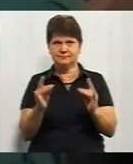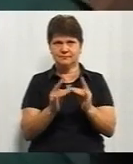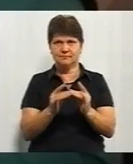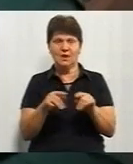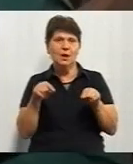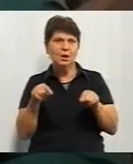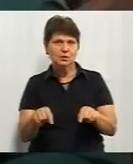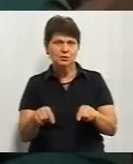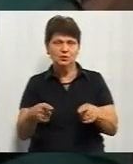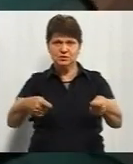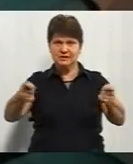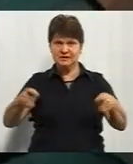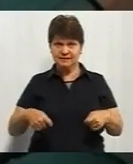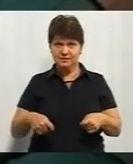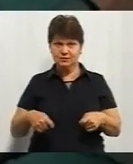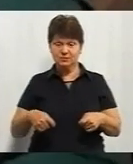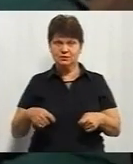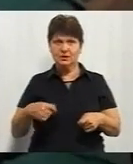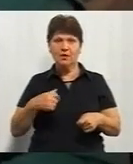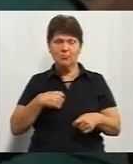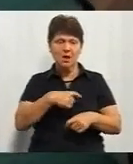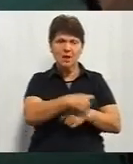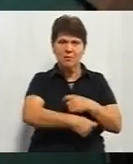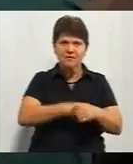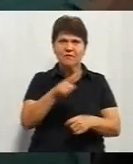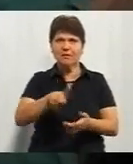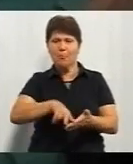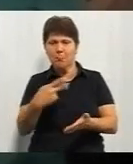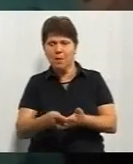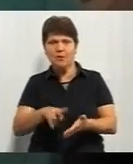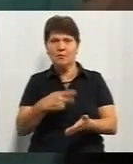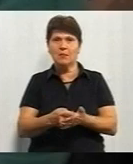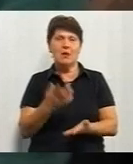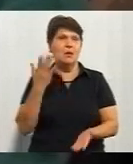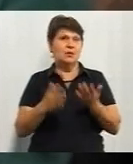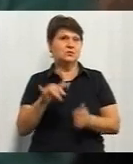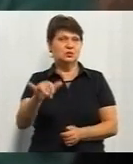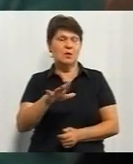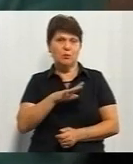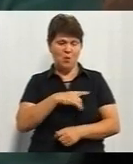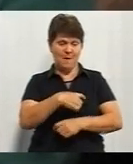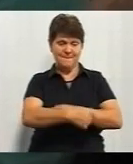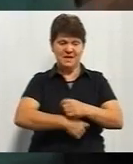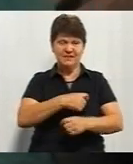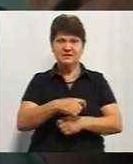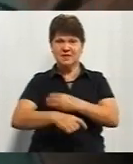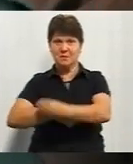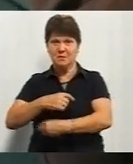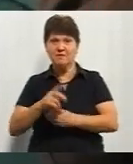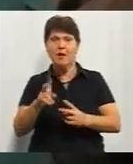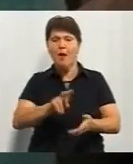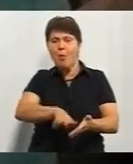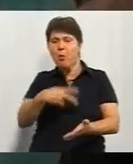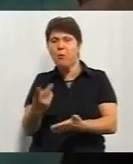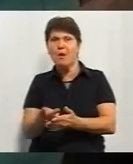Тут же я цей завідуючий, не ми його прив'язували, б він падав. Кажу, добре, якщо в нього постійно був прив'язаний, як він прив'язаний, впав